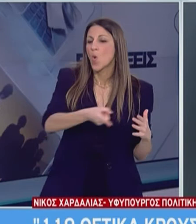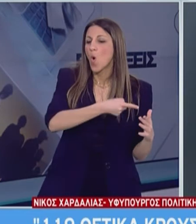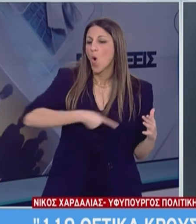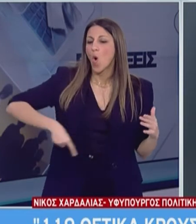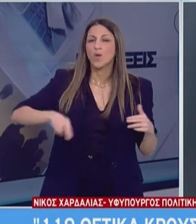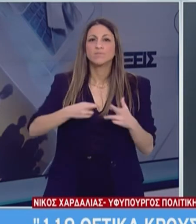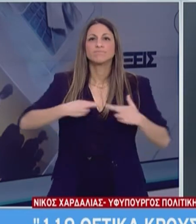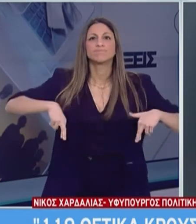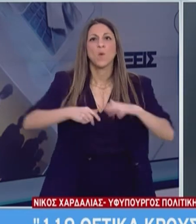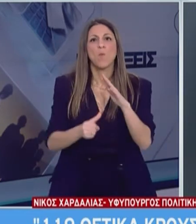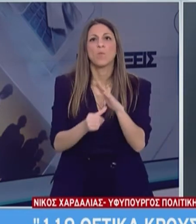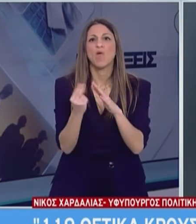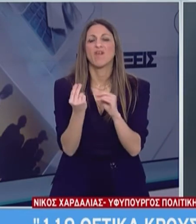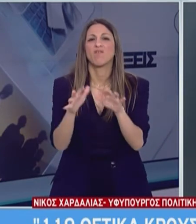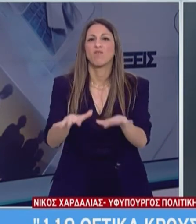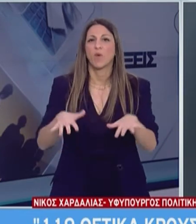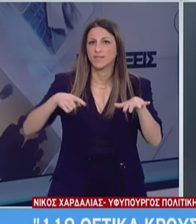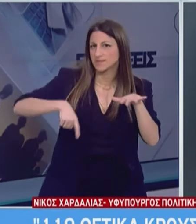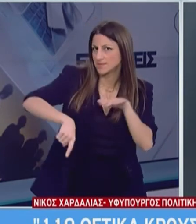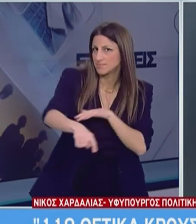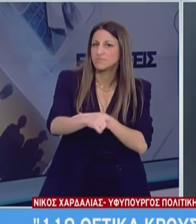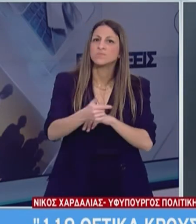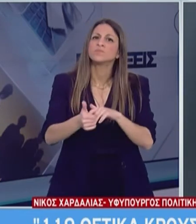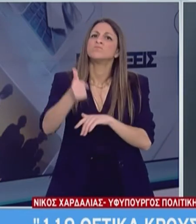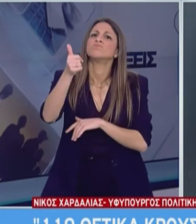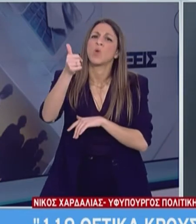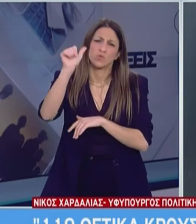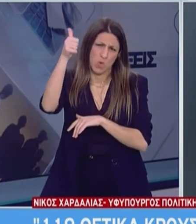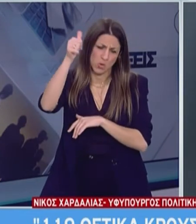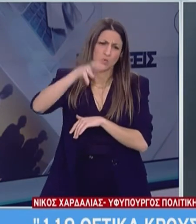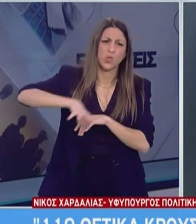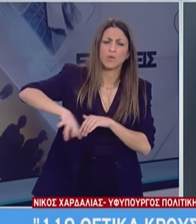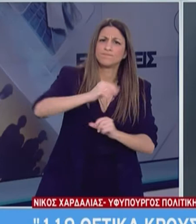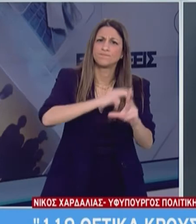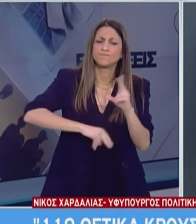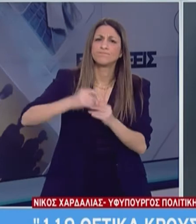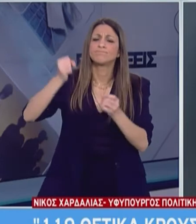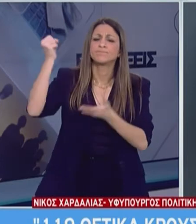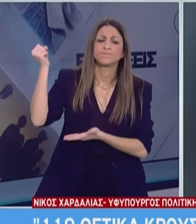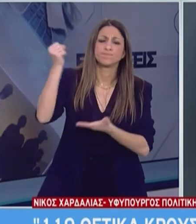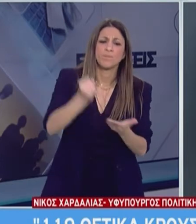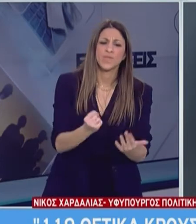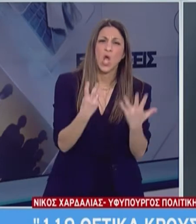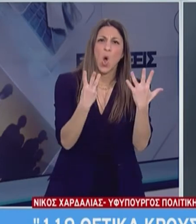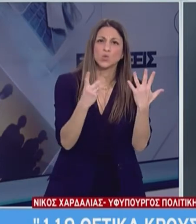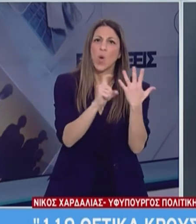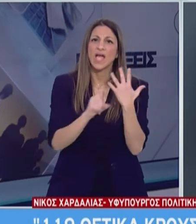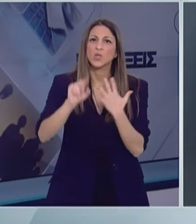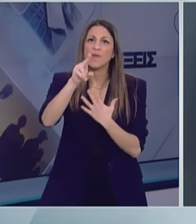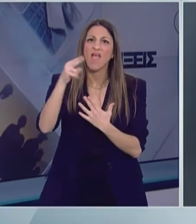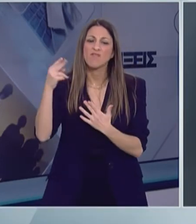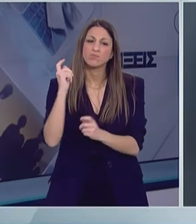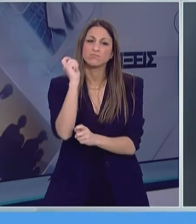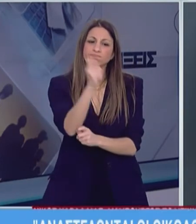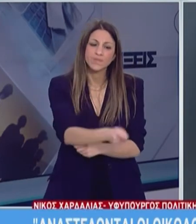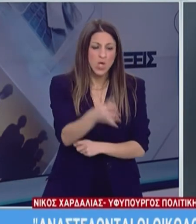διάσκεψης των Πρόεδρων της Βουλής ύστερα από εισήγηση του Πρόεδρου του Σώματος κ. Τασούλα θα διατεθούν 8 εκατομμύρια ευρώ από τον προπολογισμό της Βουλής για τη